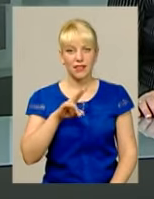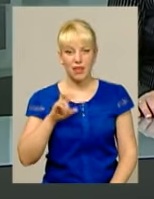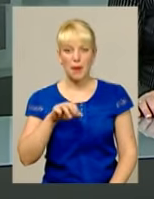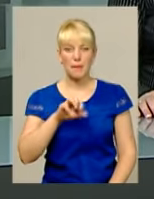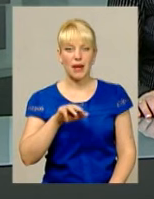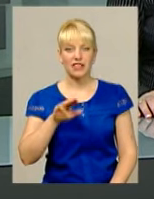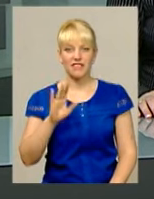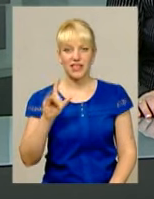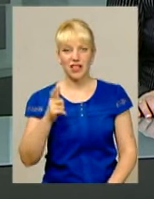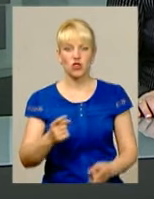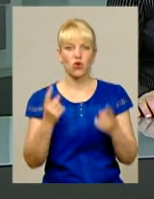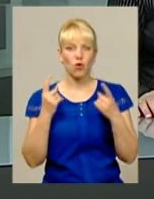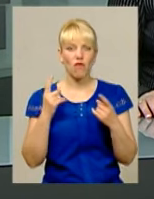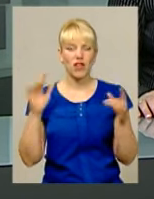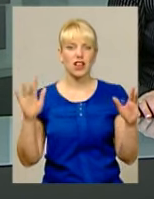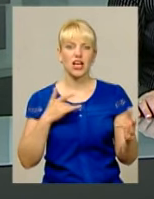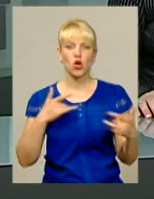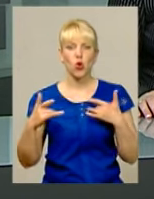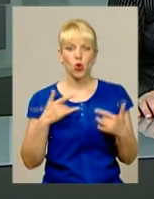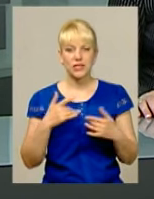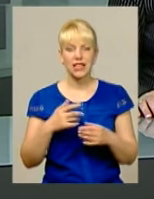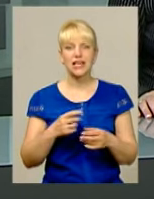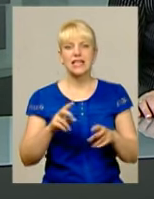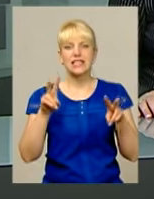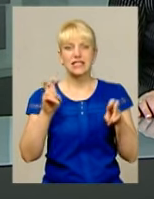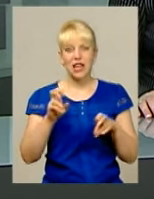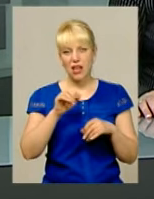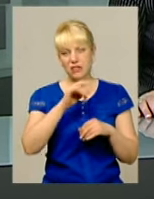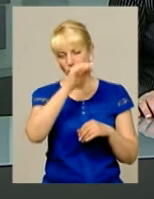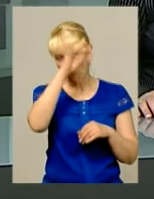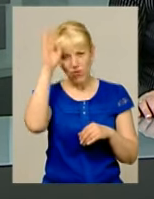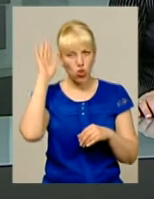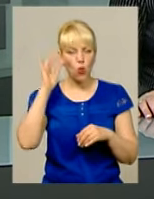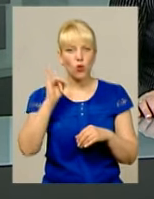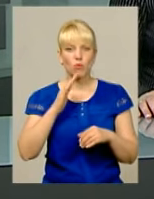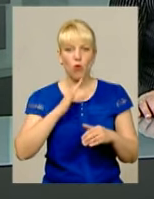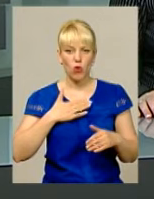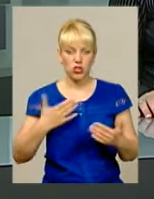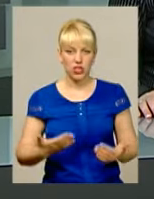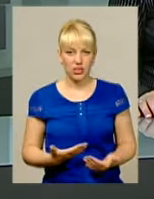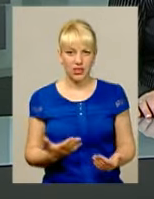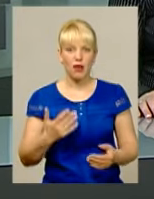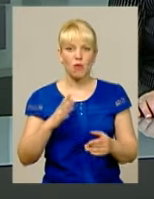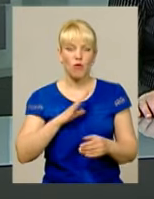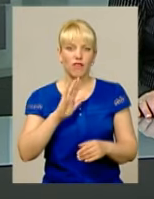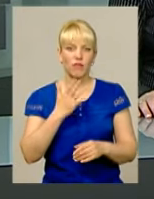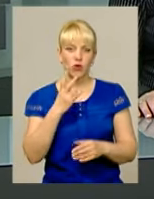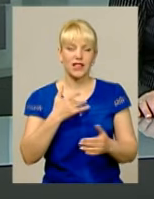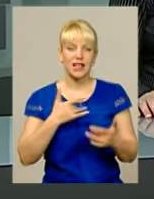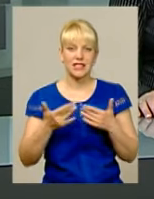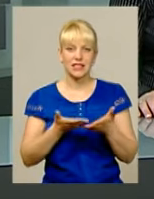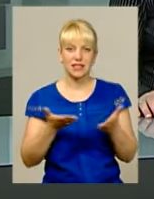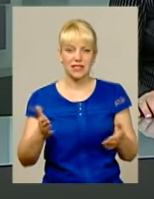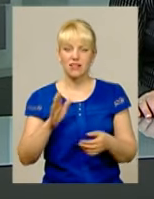Великий сольний концерт із назвою «Вінок мого життя» відбувся у вівторок на сцені філармонії Легендарна співачка